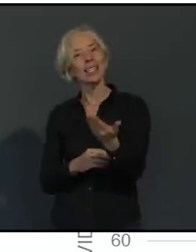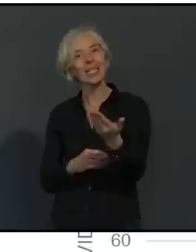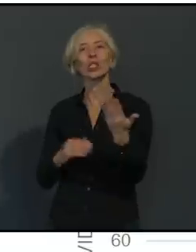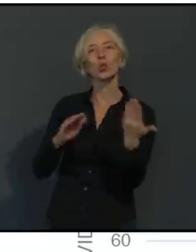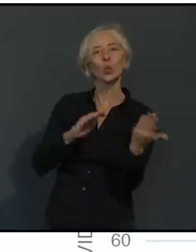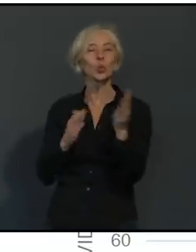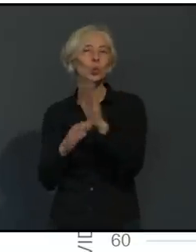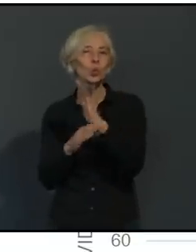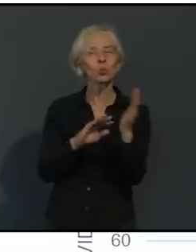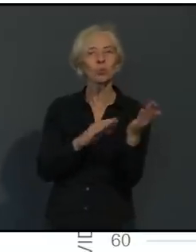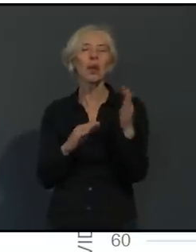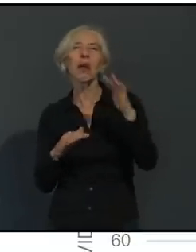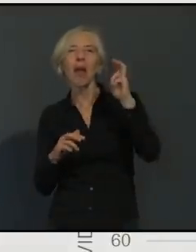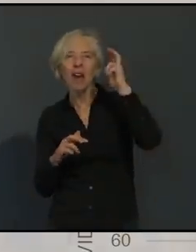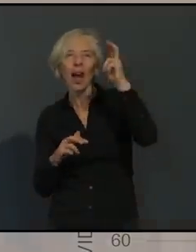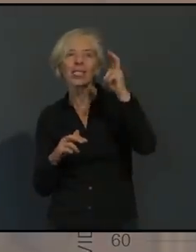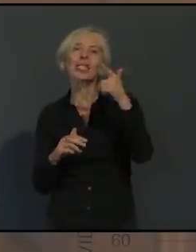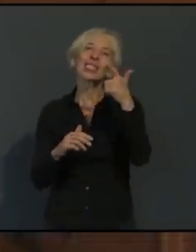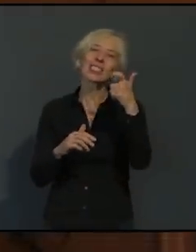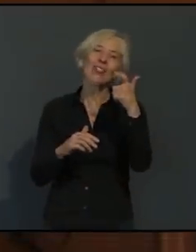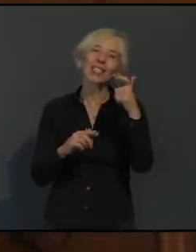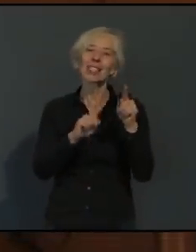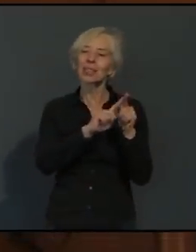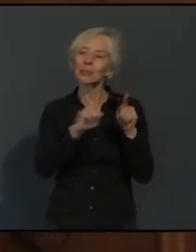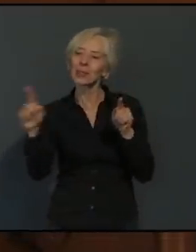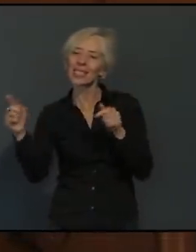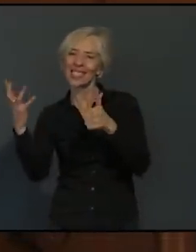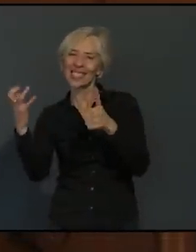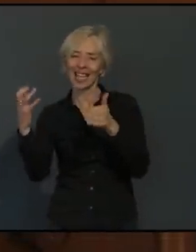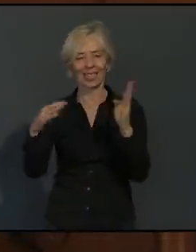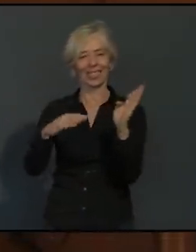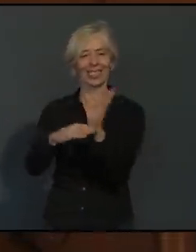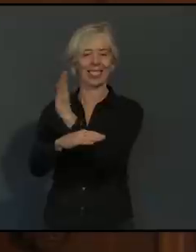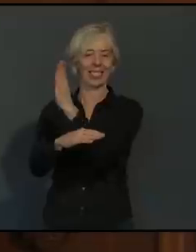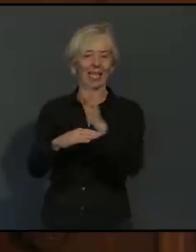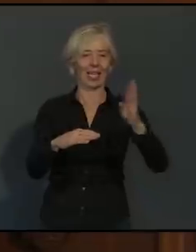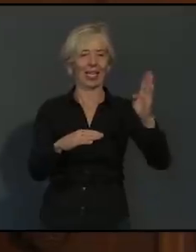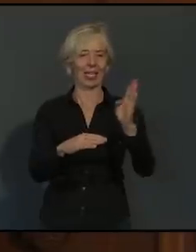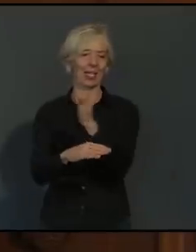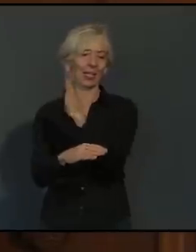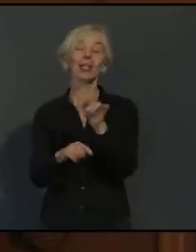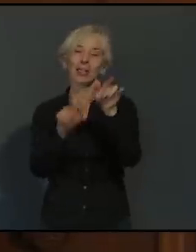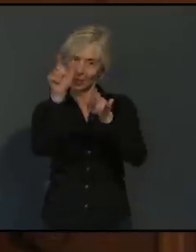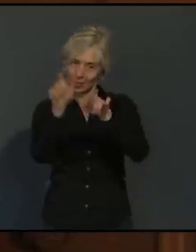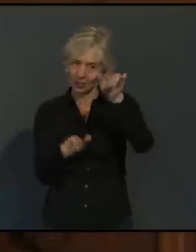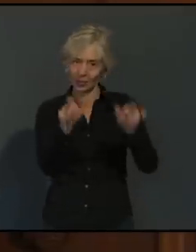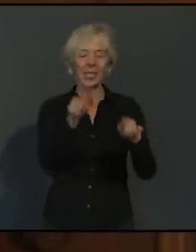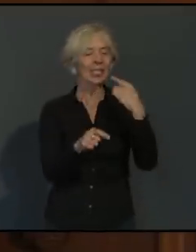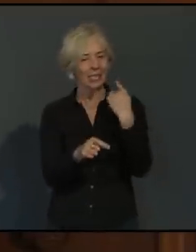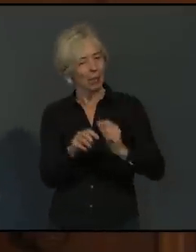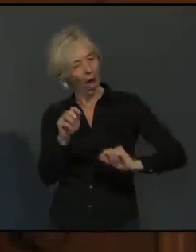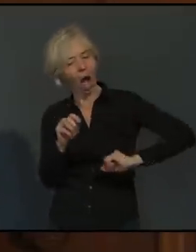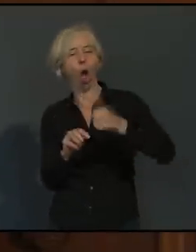Lebensalter, sagen wir mal eben zwischen 20 und 60 Jahre, die wir jetzt hauptsächlich auch adressieren müssen mit unseren